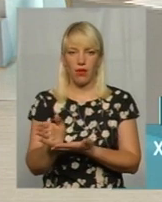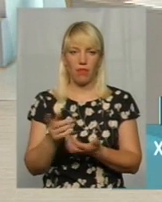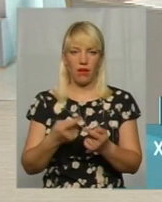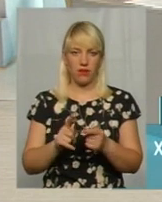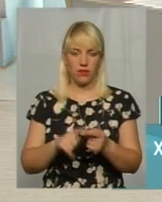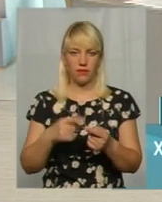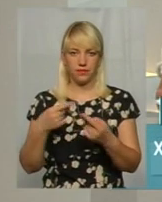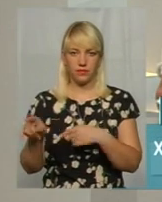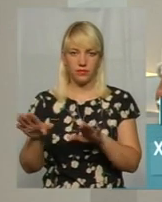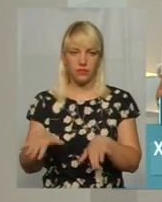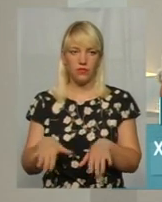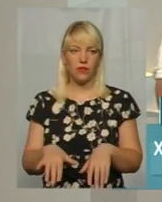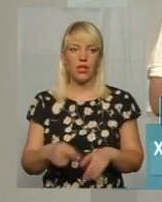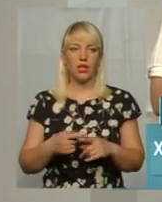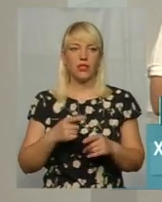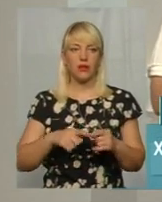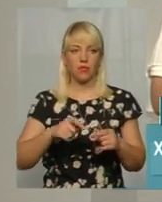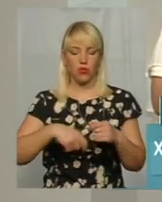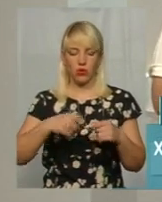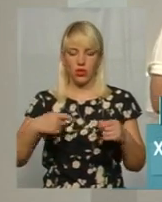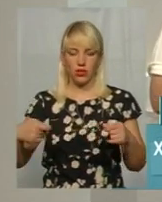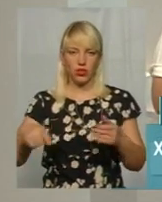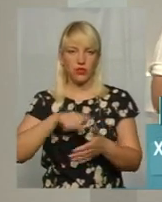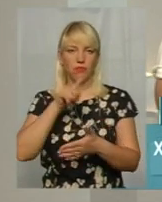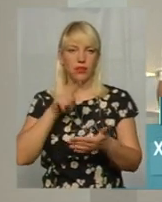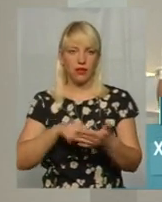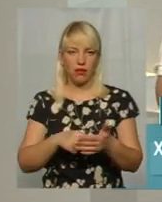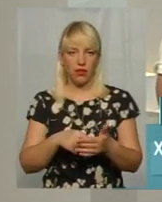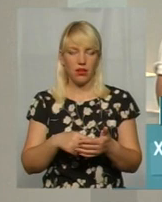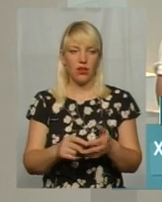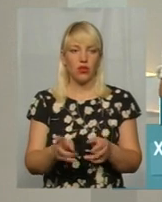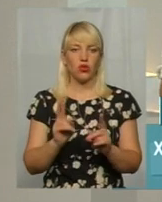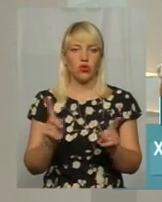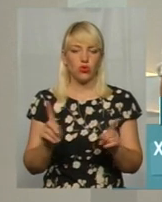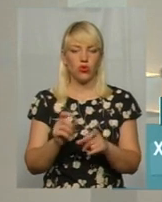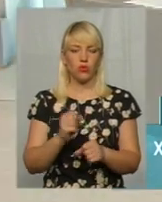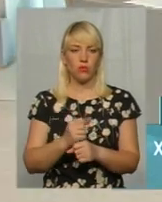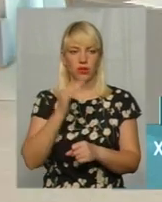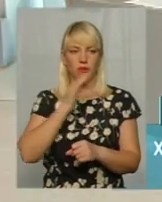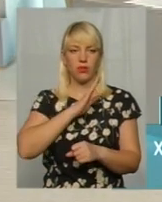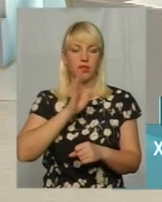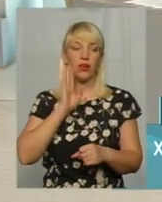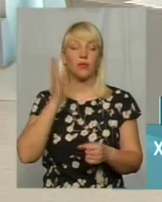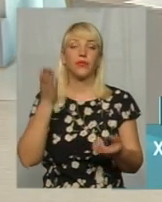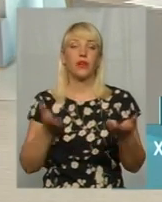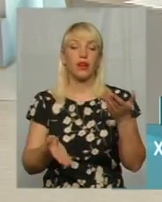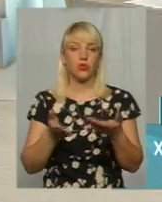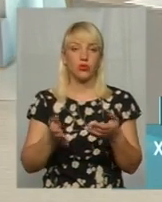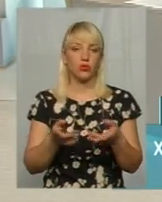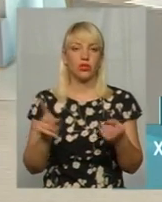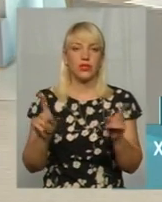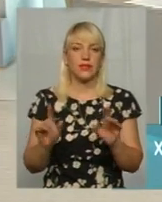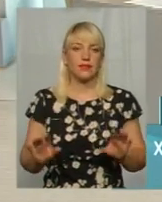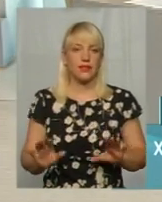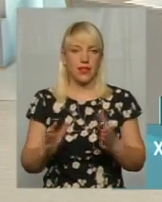досить бюрократичне питання, в мене виникає питання, що ж робити батькам. От насправді, якщо сталася якась